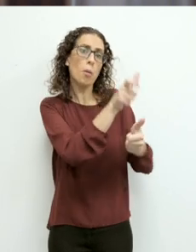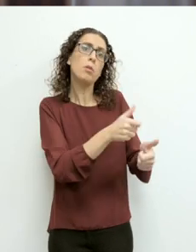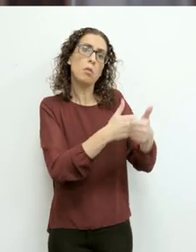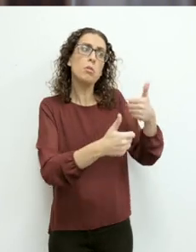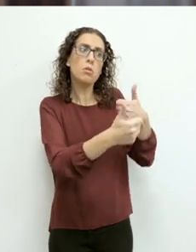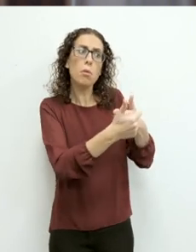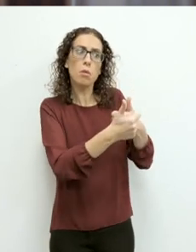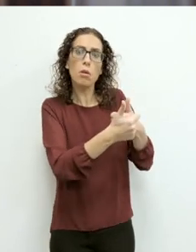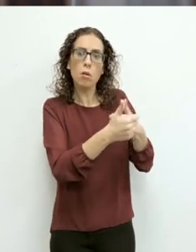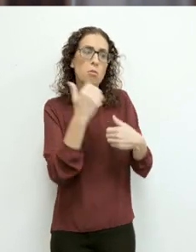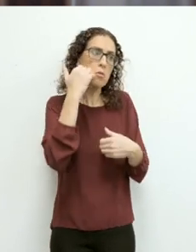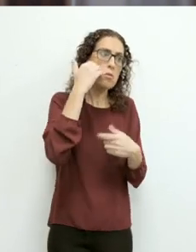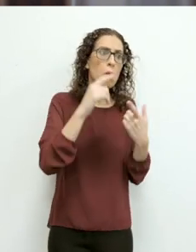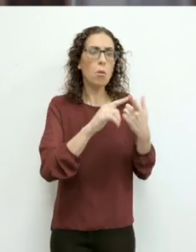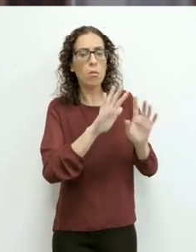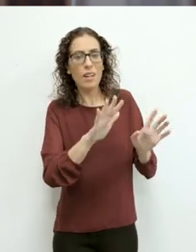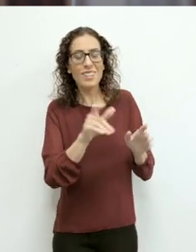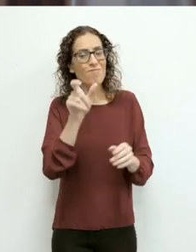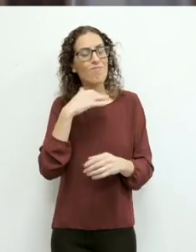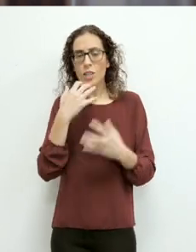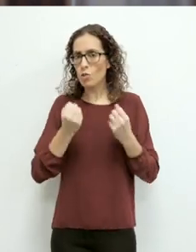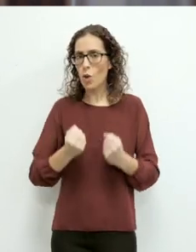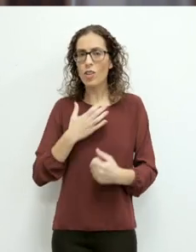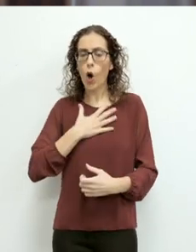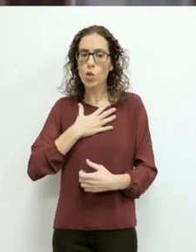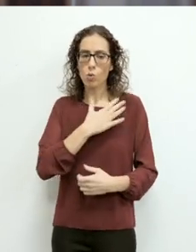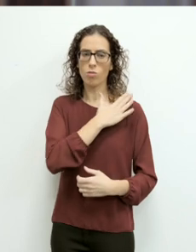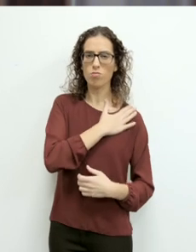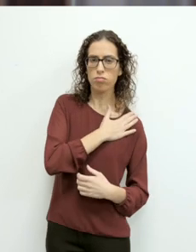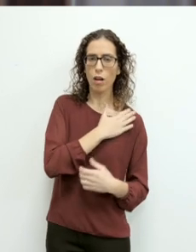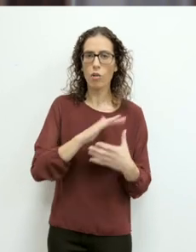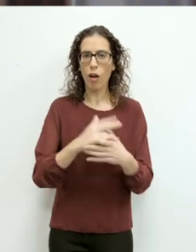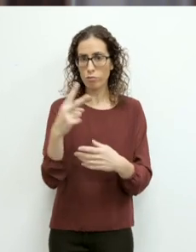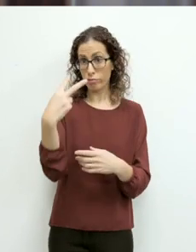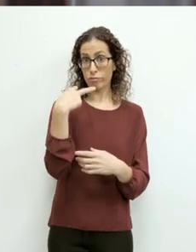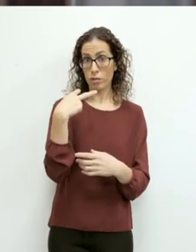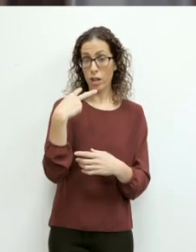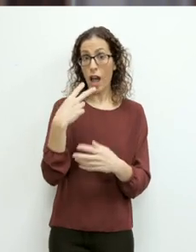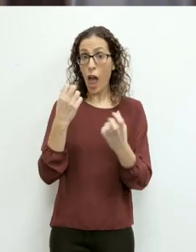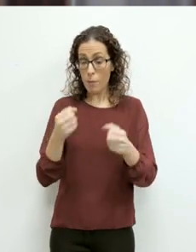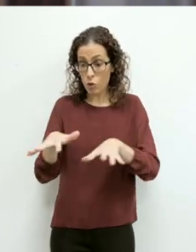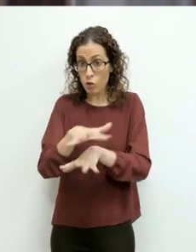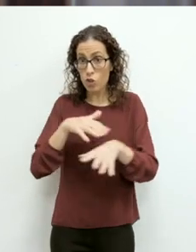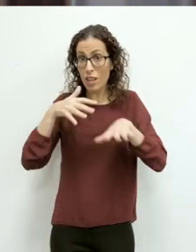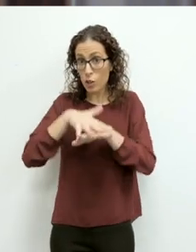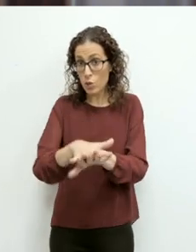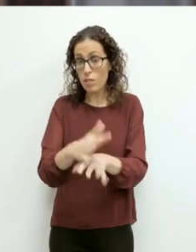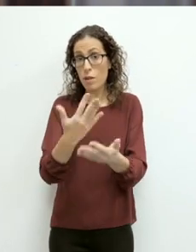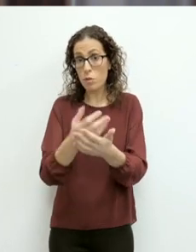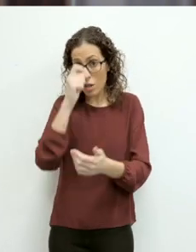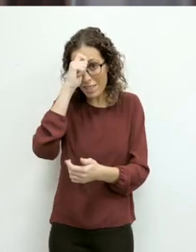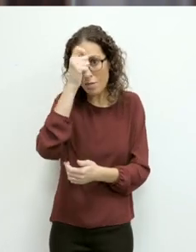-preġuditzi. Man nijes jinkunuskjavita l-preġuditzi, soċċieta b-sakħita u inklusiva timbena fuq il-respect li jinxulxin,